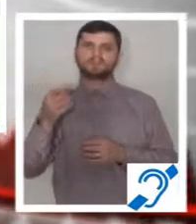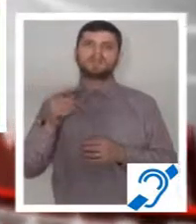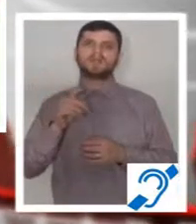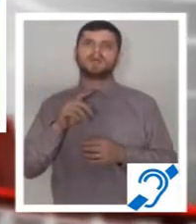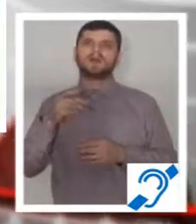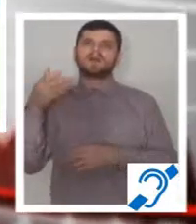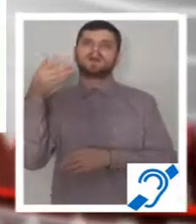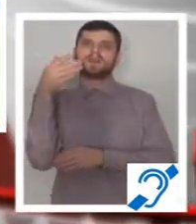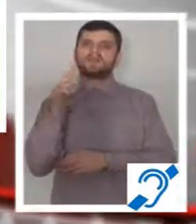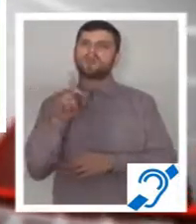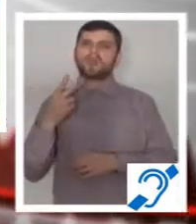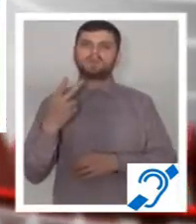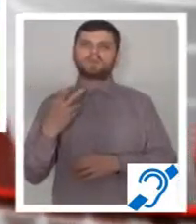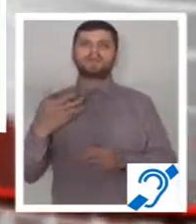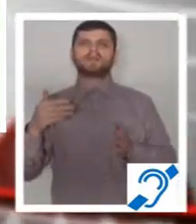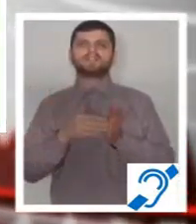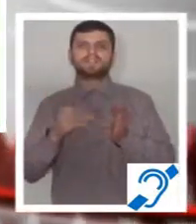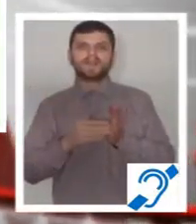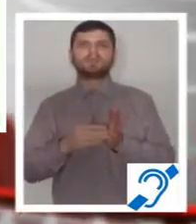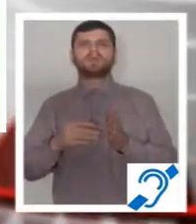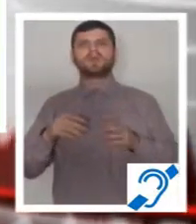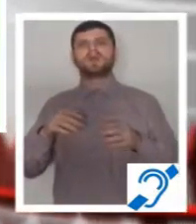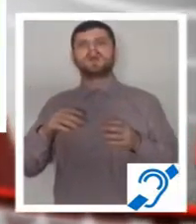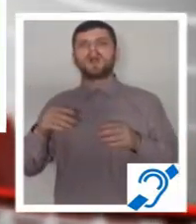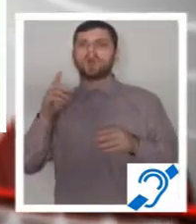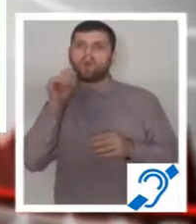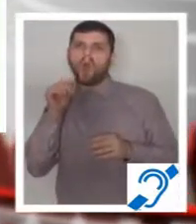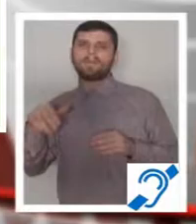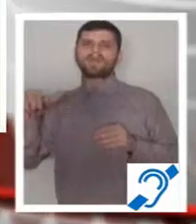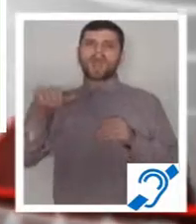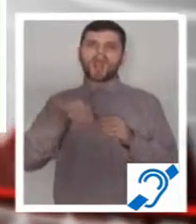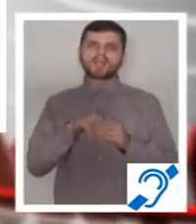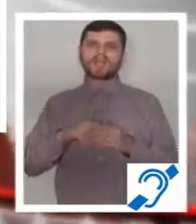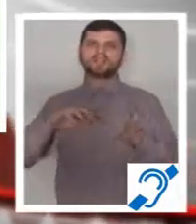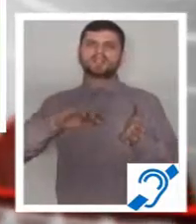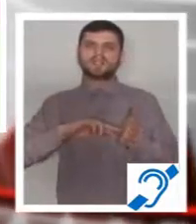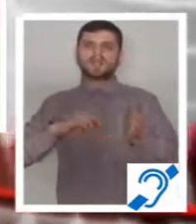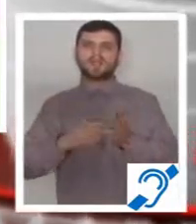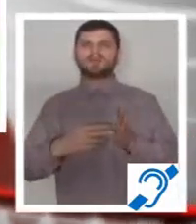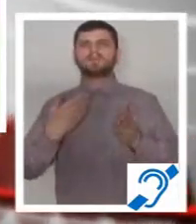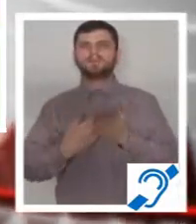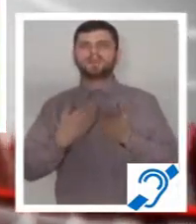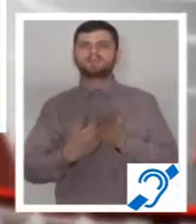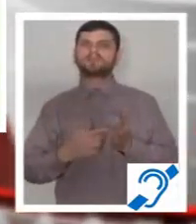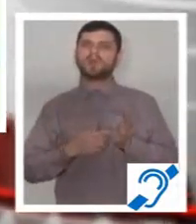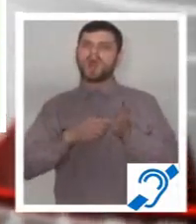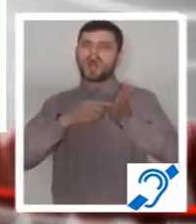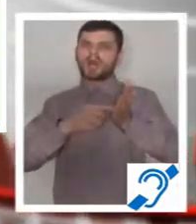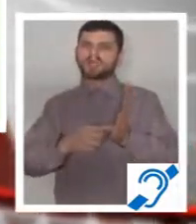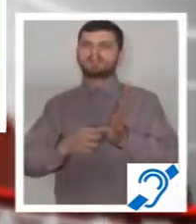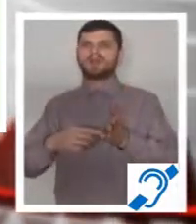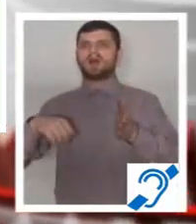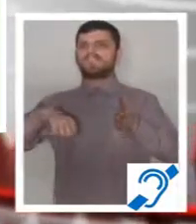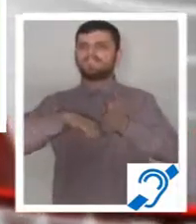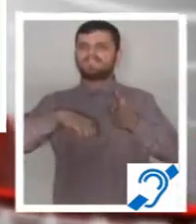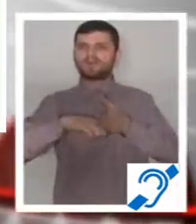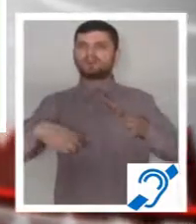ci inexistența unui management adecvat al clubului de fotbal. Lipsa unor oameni competenți în materie de organizare a dus la absența Piteștiului